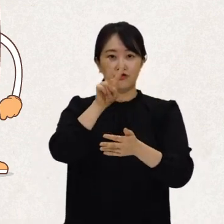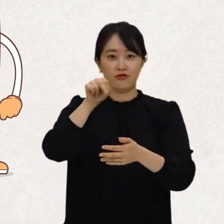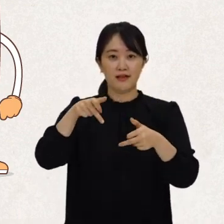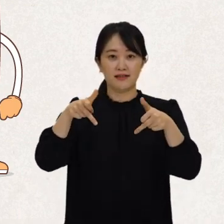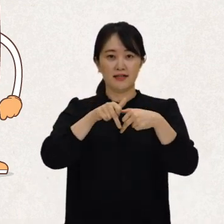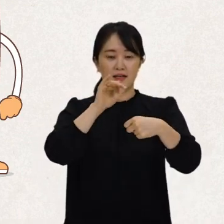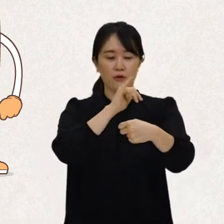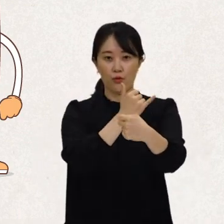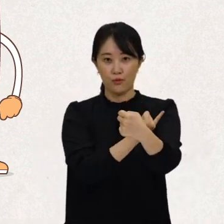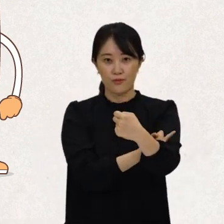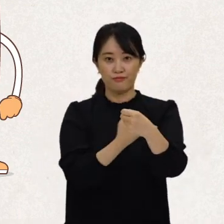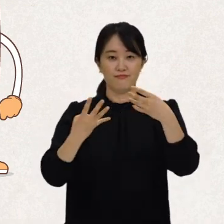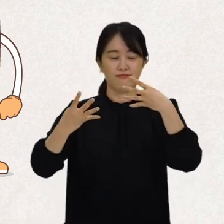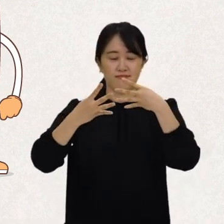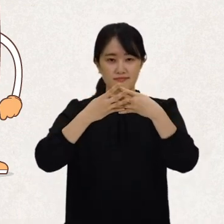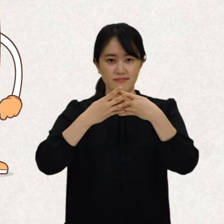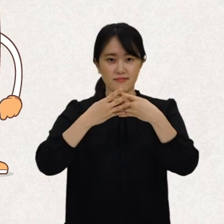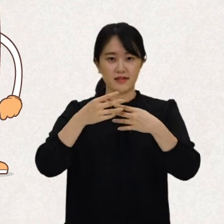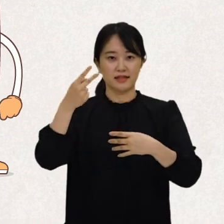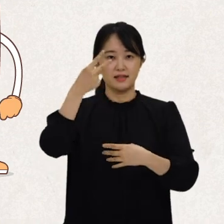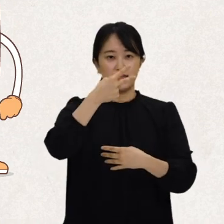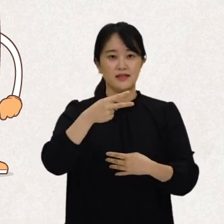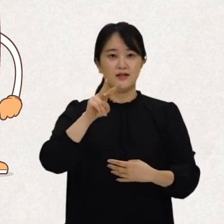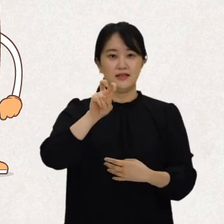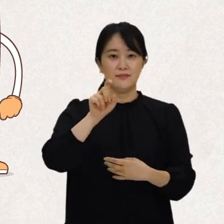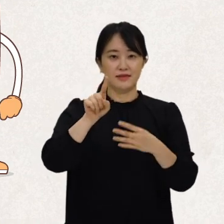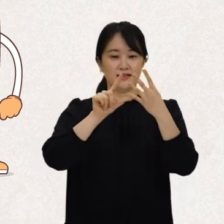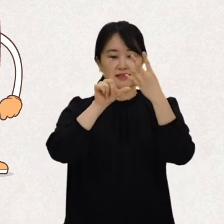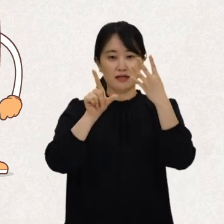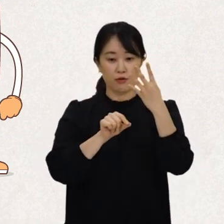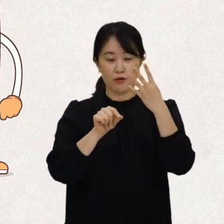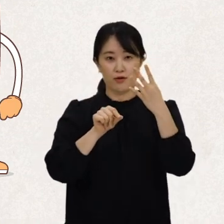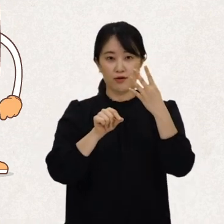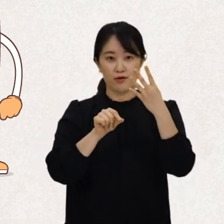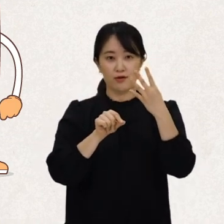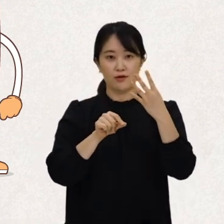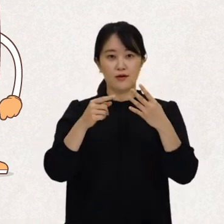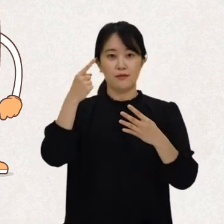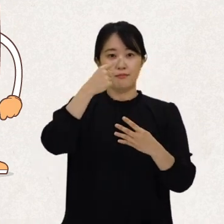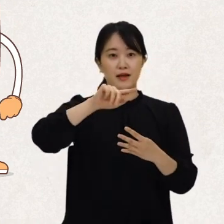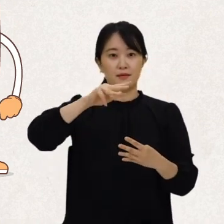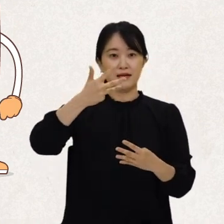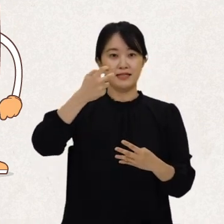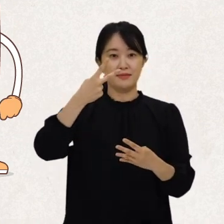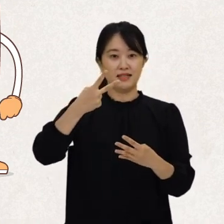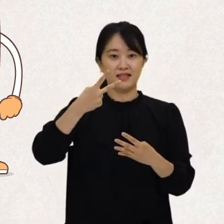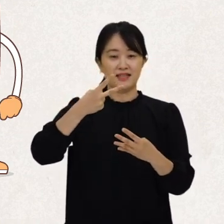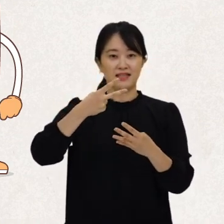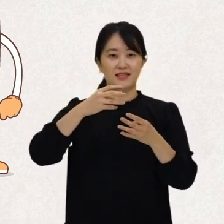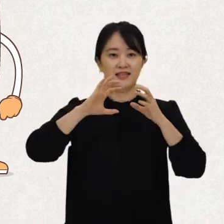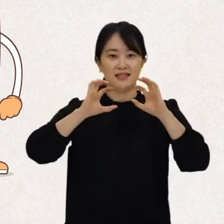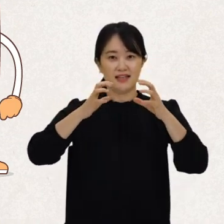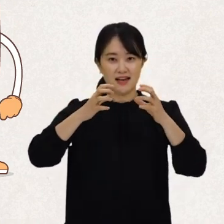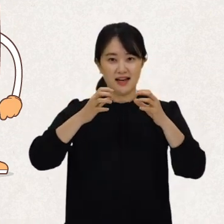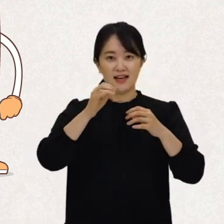장애인권리협약에는 2021년 4월 현재 182개국이 비준하고